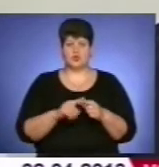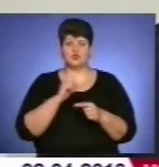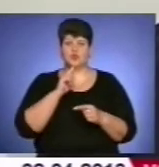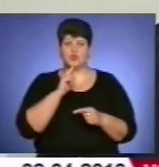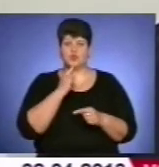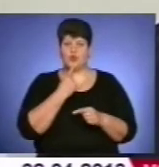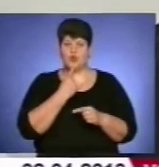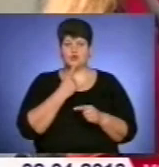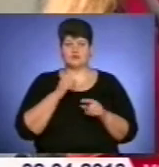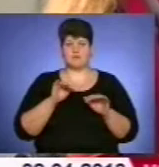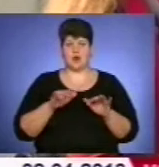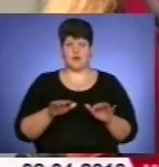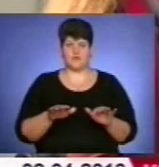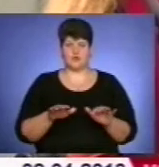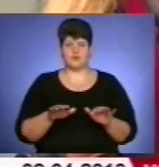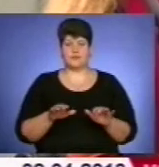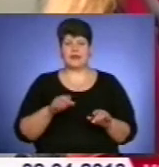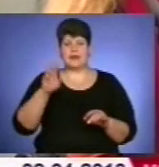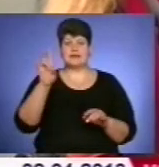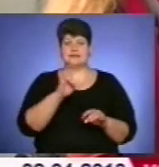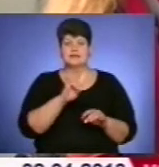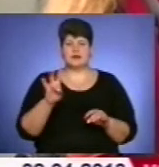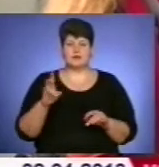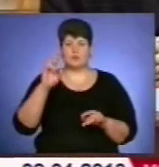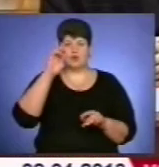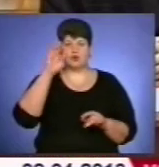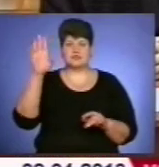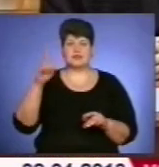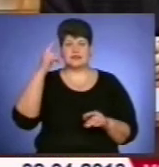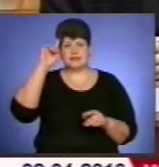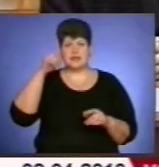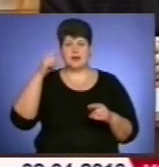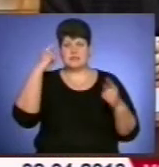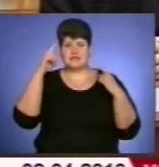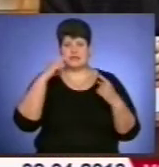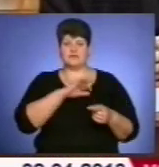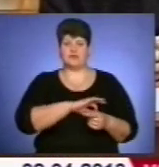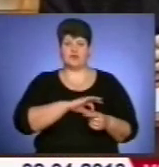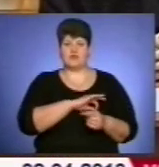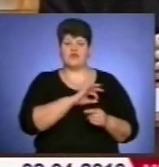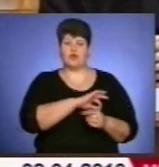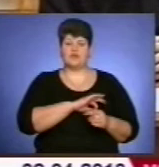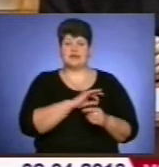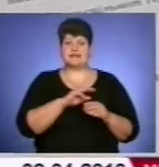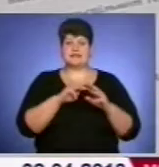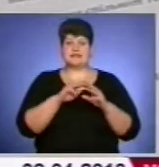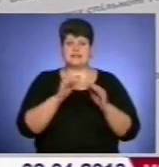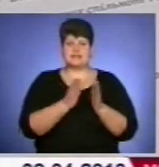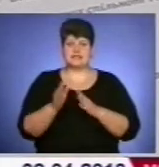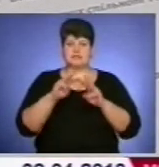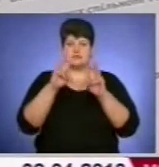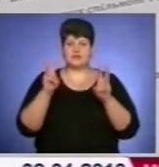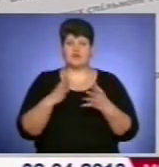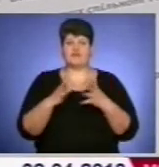непростою справою. Церква проголосила Івана Боско знавцем мистецтва виховання. Виховна система святого базується на взаємному